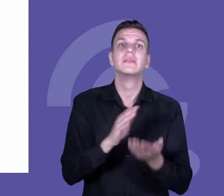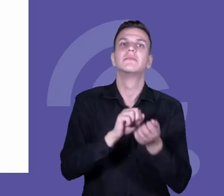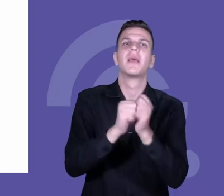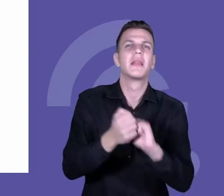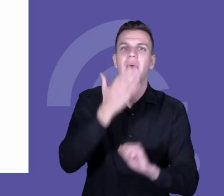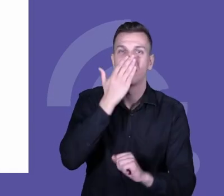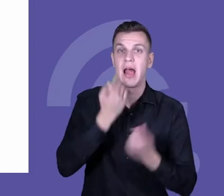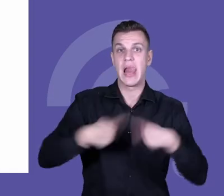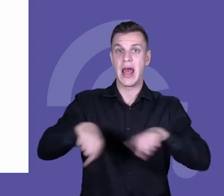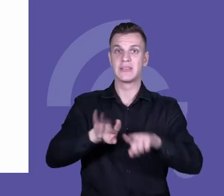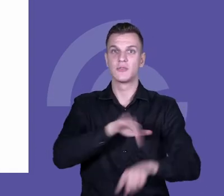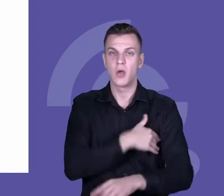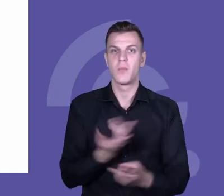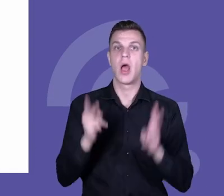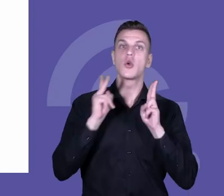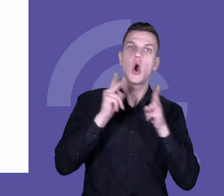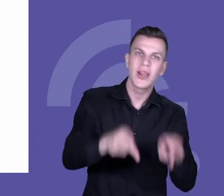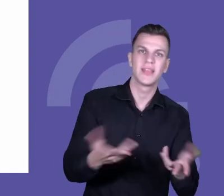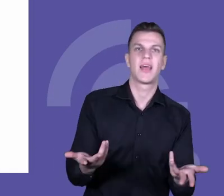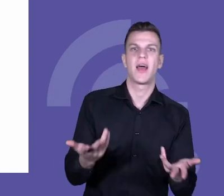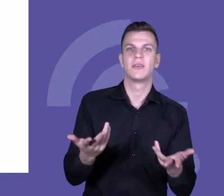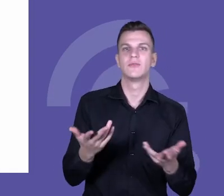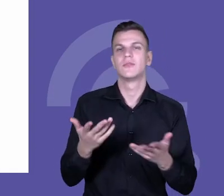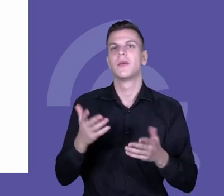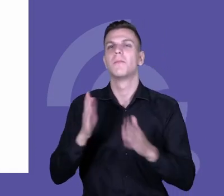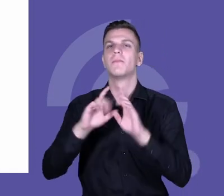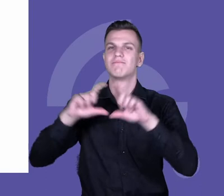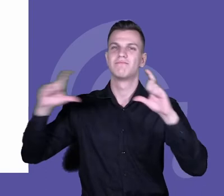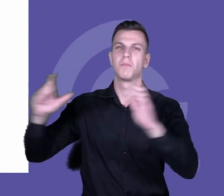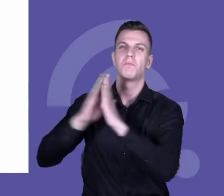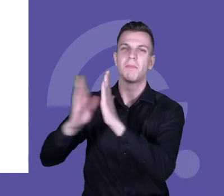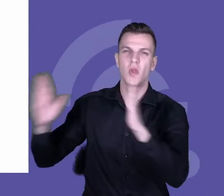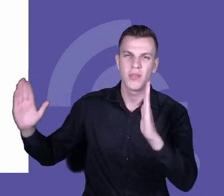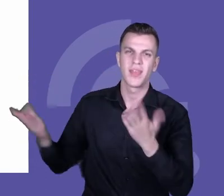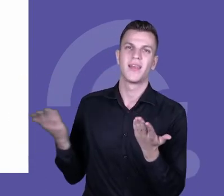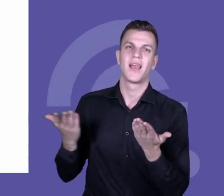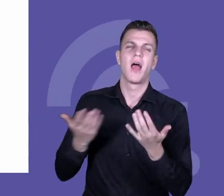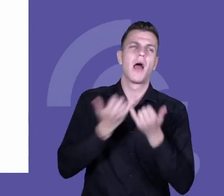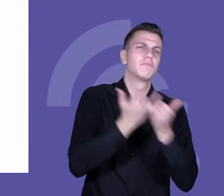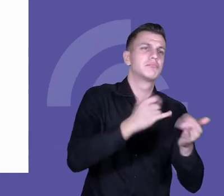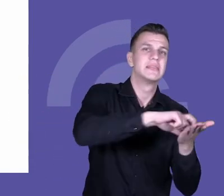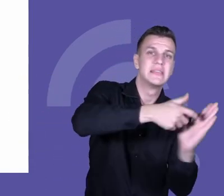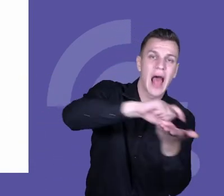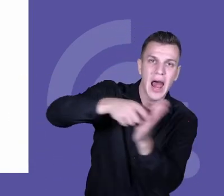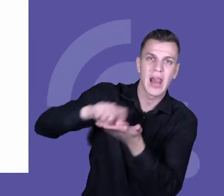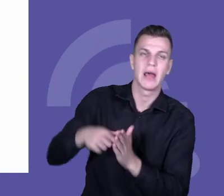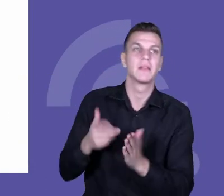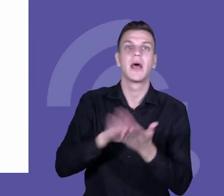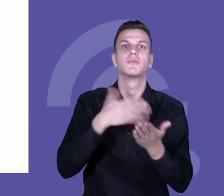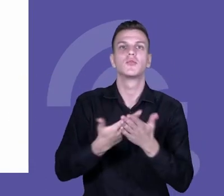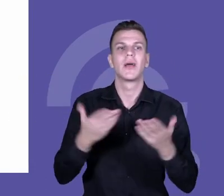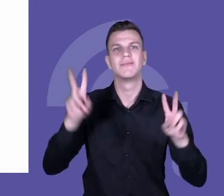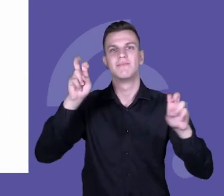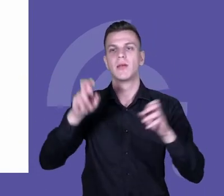to także były zmiany na korytarzach, w przestrzeniach wspólnych, w bibliotekach, w różnych salach. Były budowane na przykład kąciki